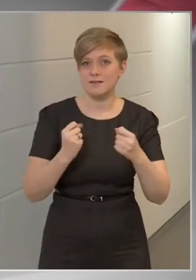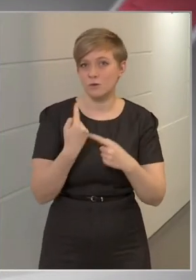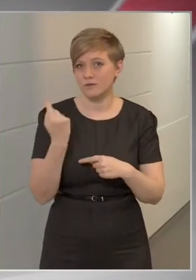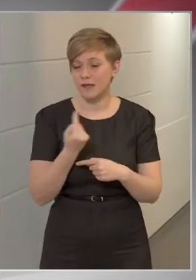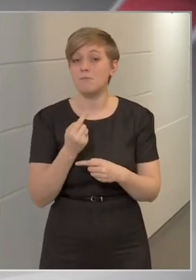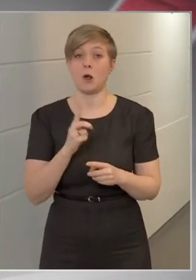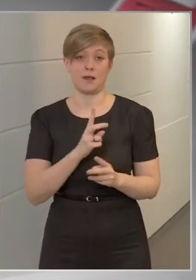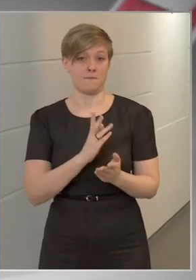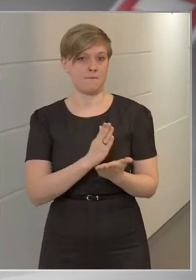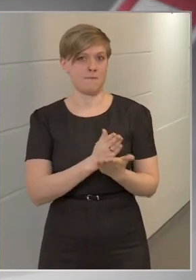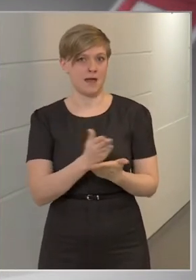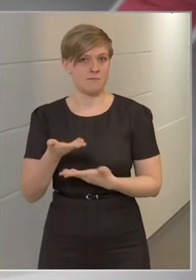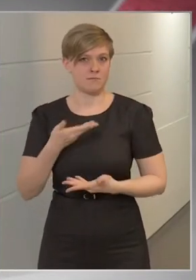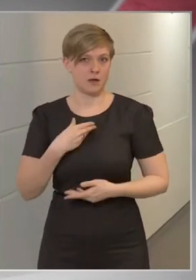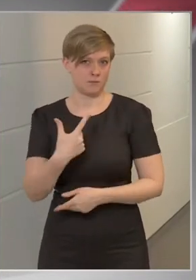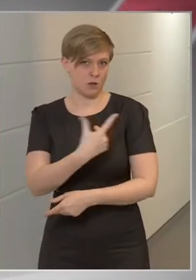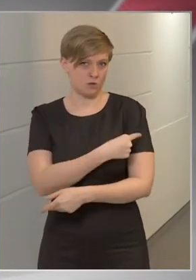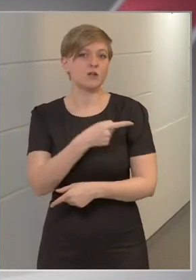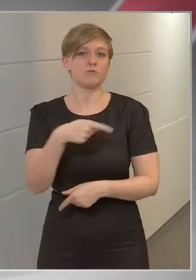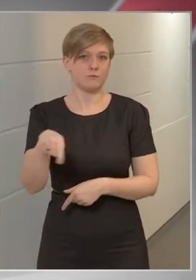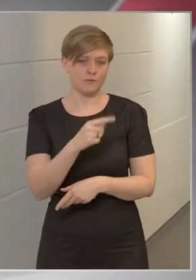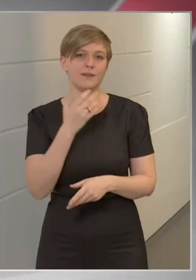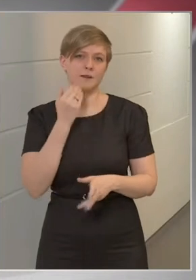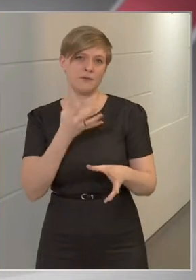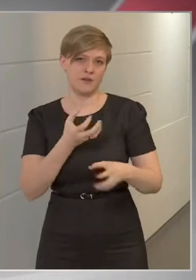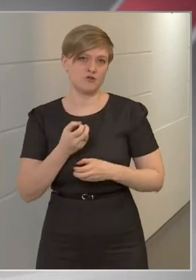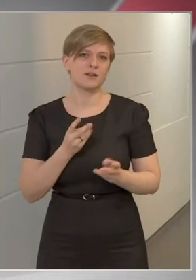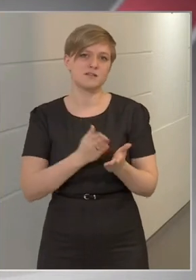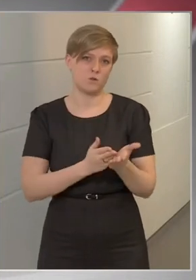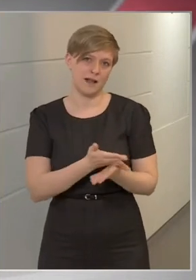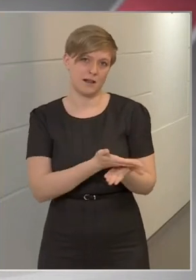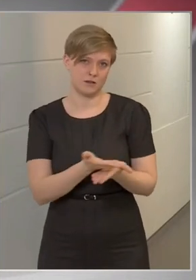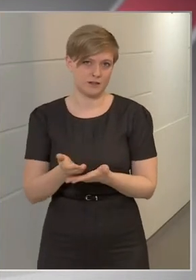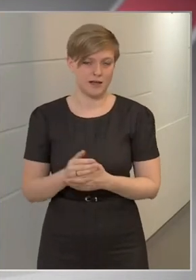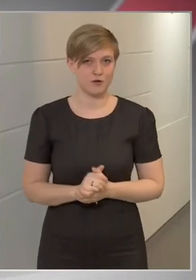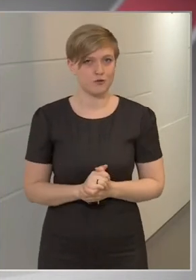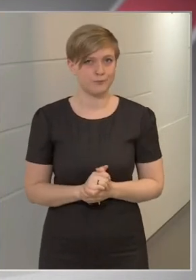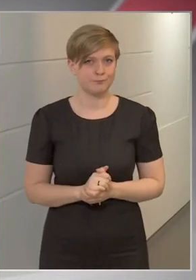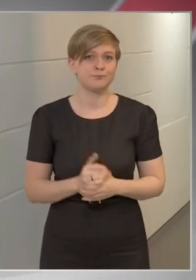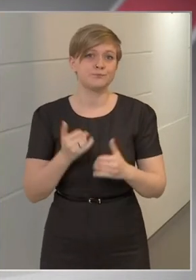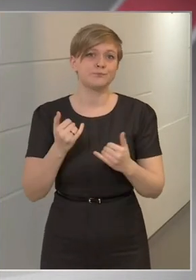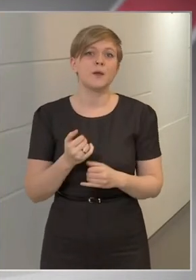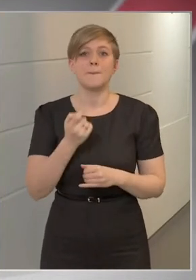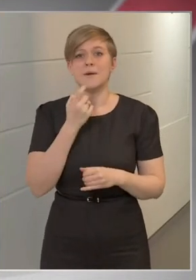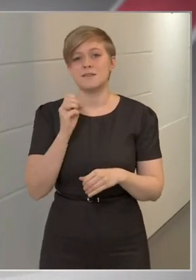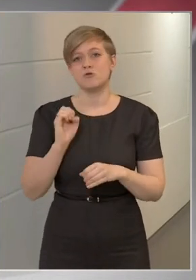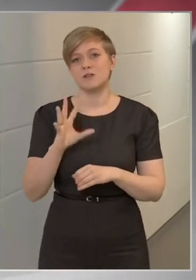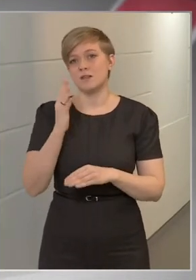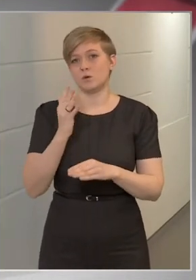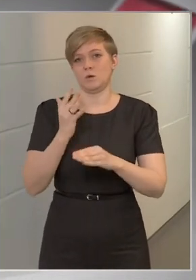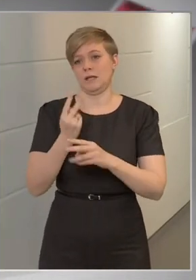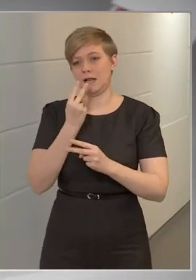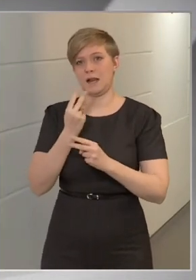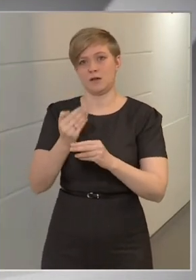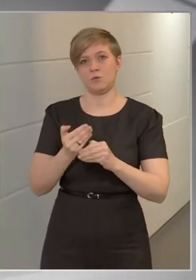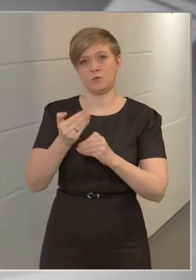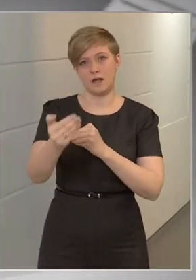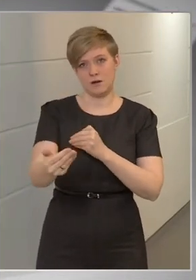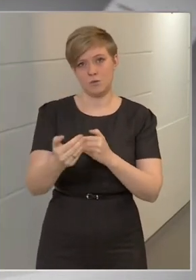megkapták az oltást, igénybe vehessék ezeket a szolgáltatásokat? Ma március 15-éig látunk előre.